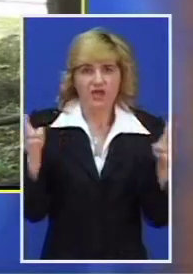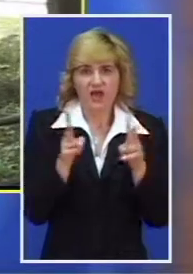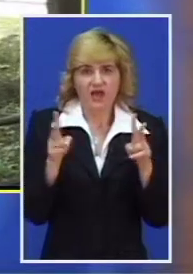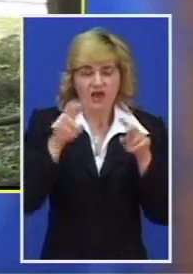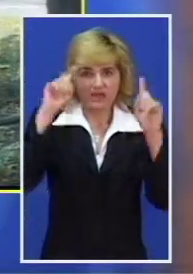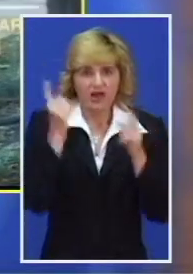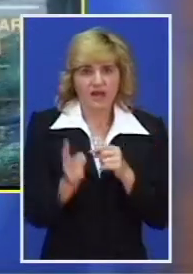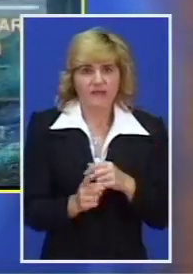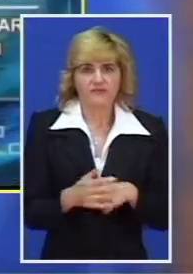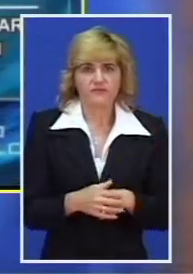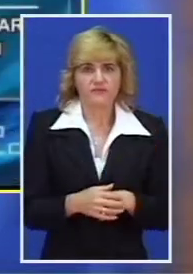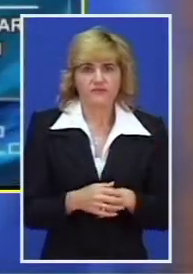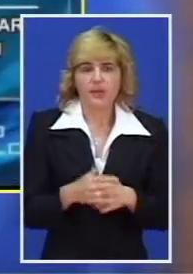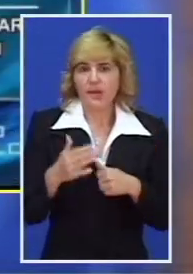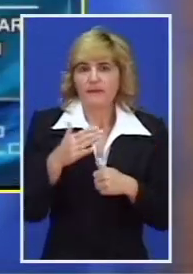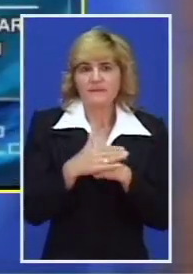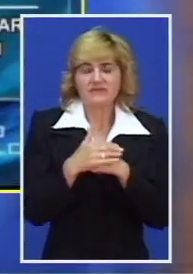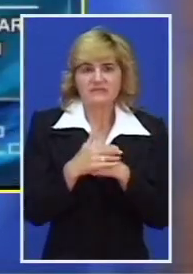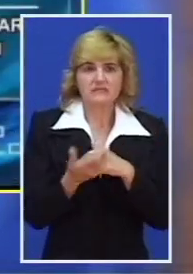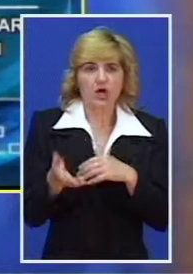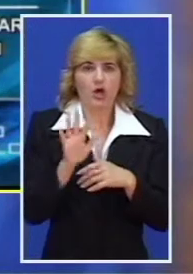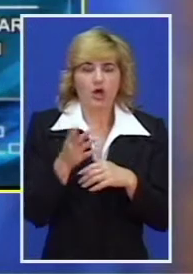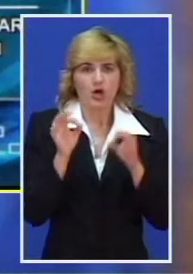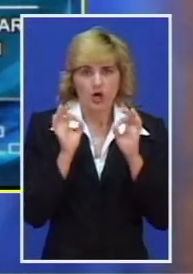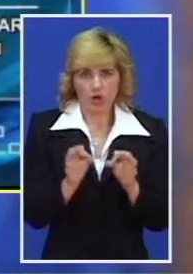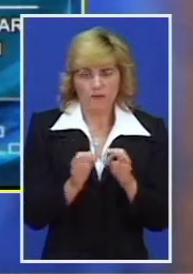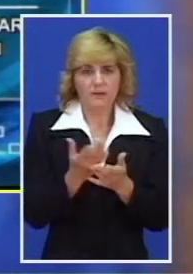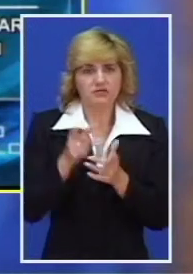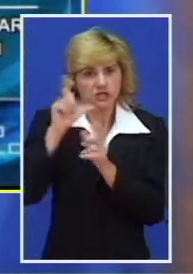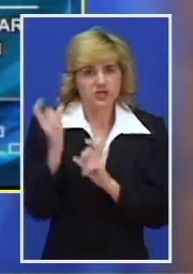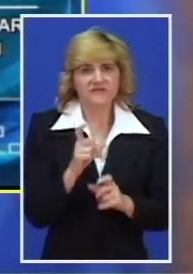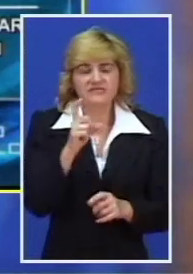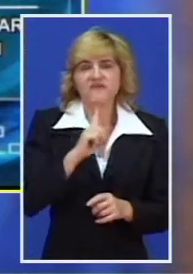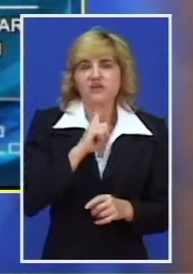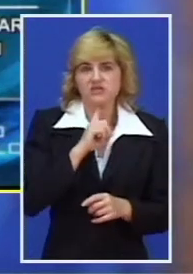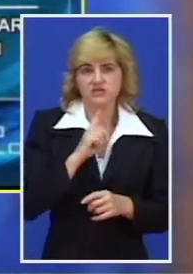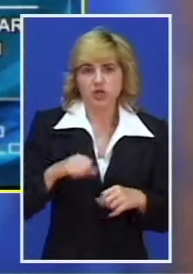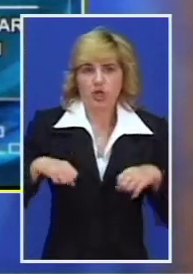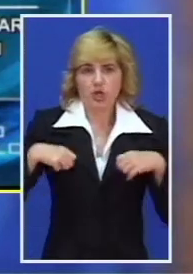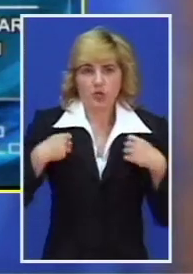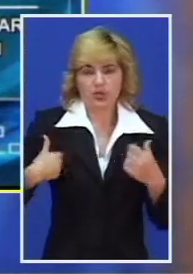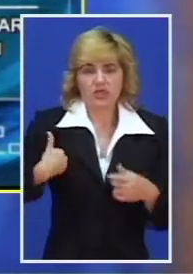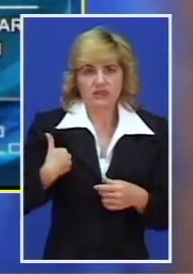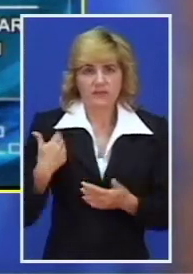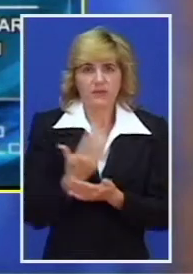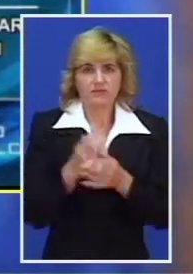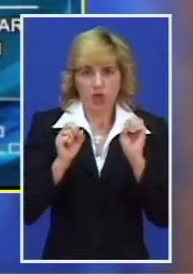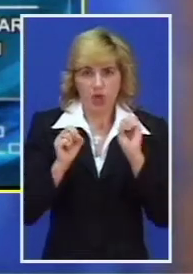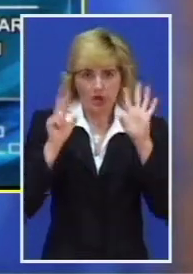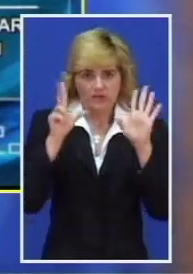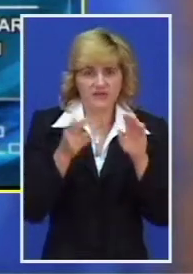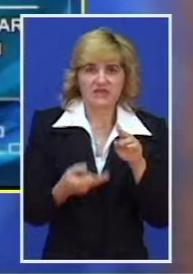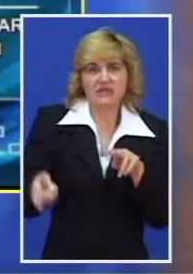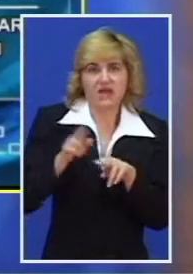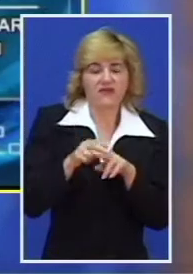pilskove i grvnjovinu. Pritisak će biti oko normale, a duveće severoistočni vetar. Jutarnja temperatura iznosit će 18, dok